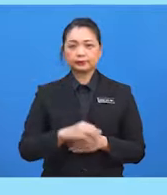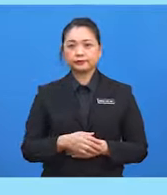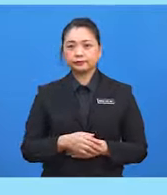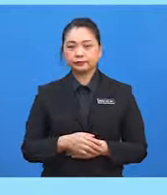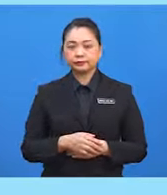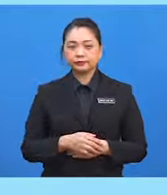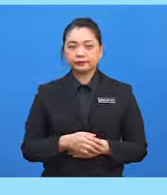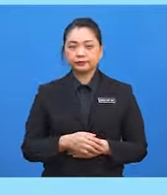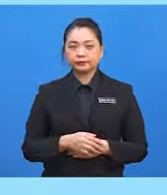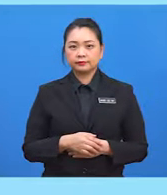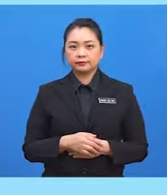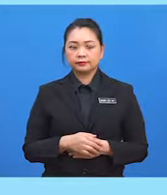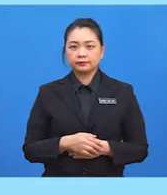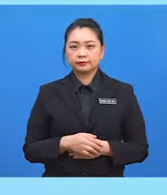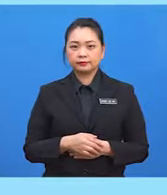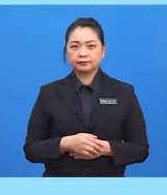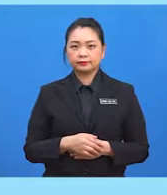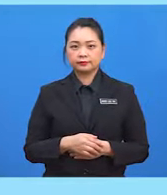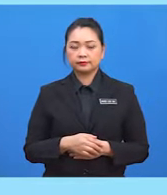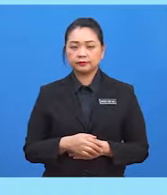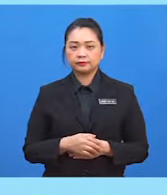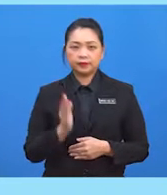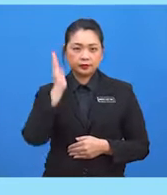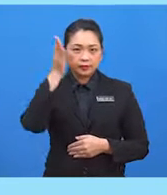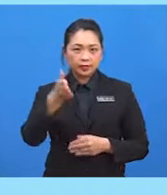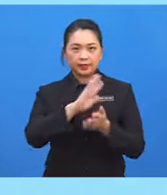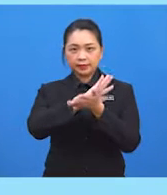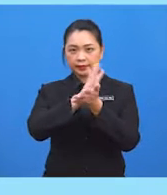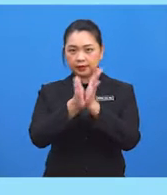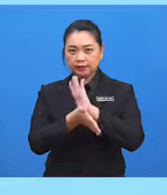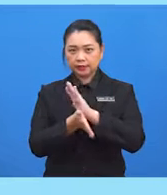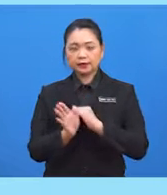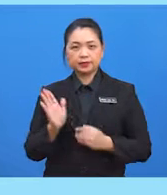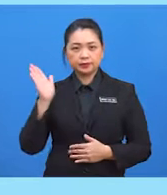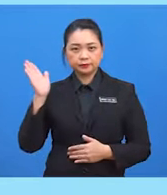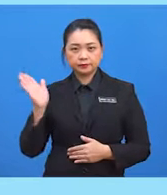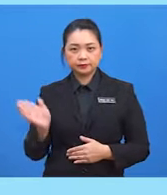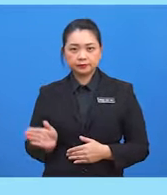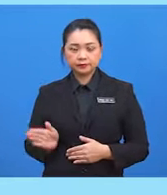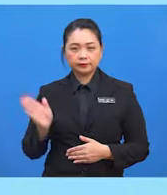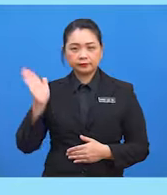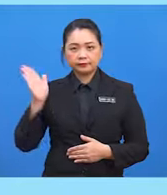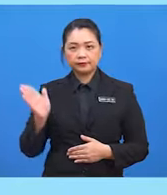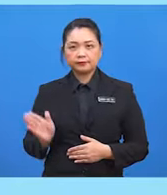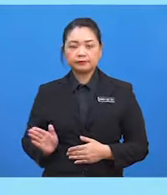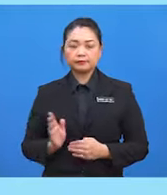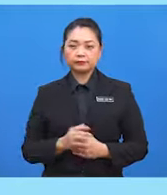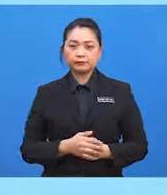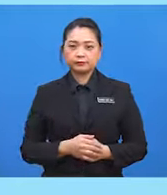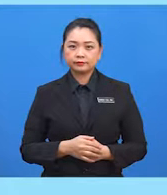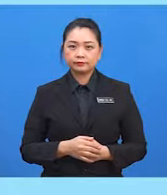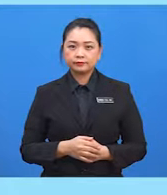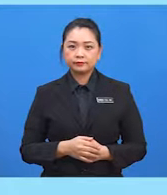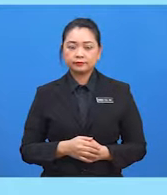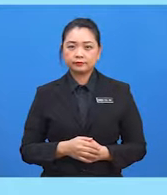persamaan menjadi 62 darjah tambah 12 darab dengan 1